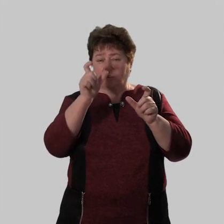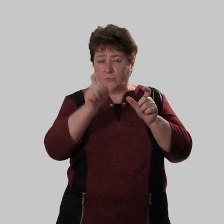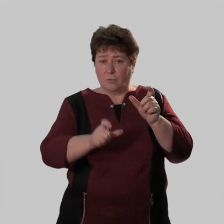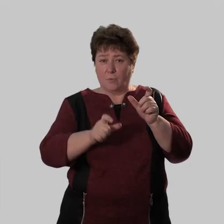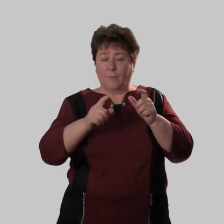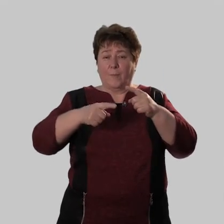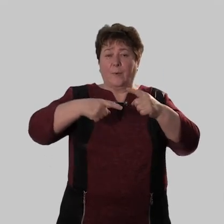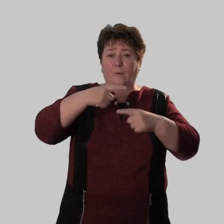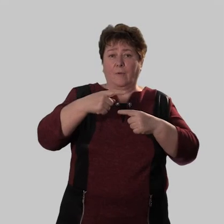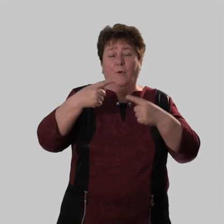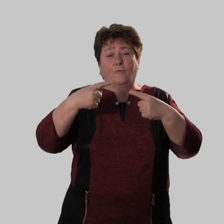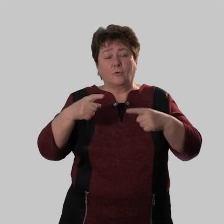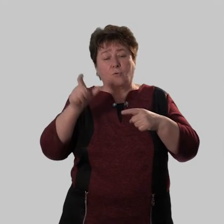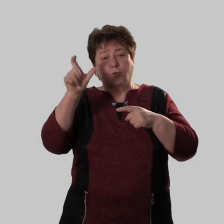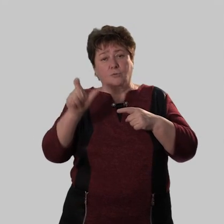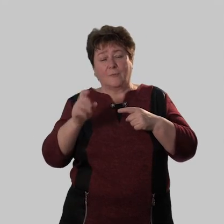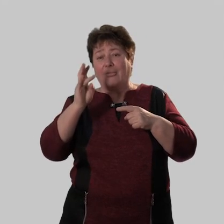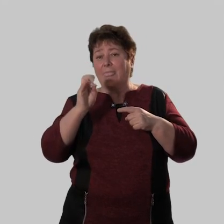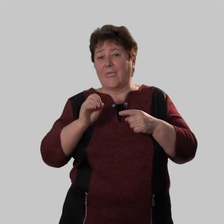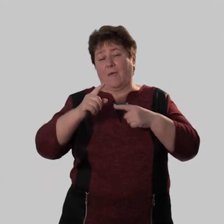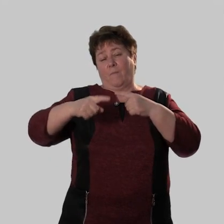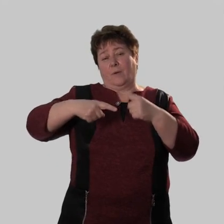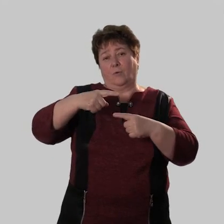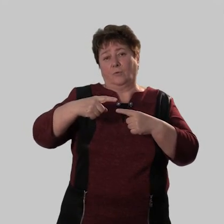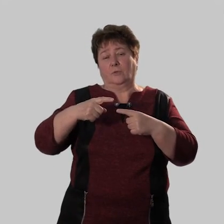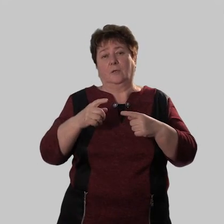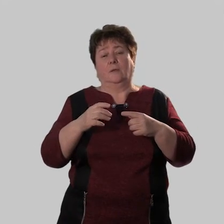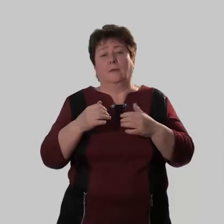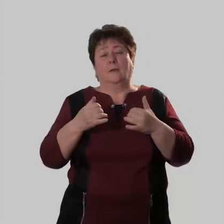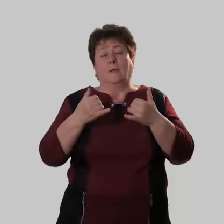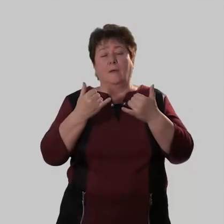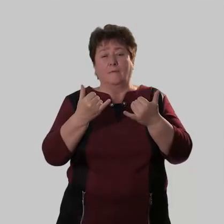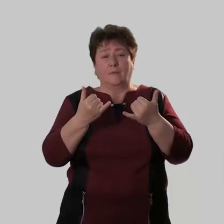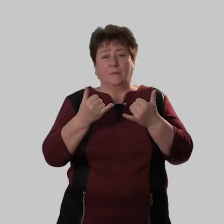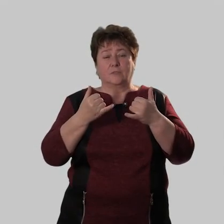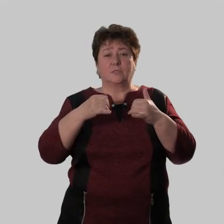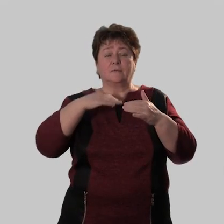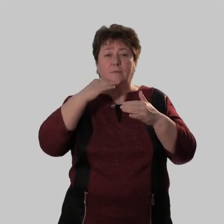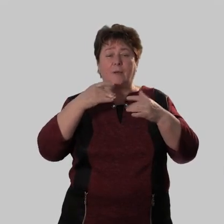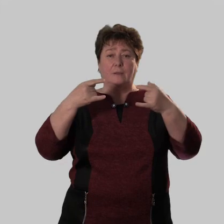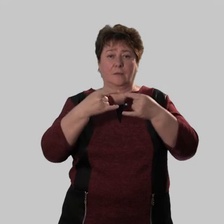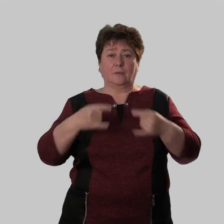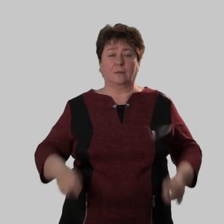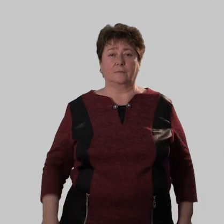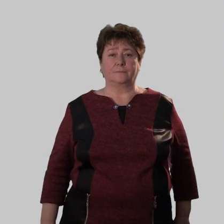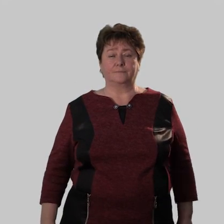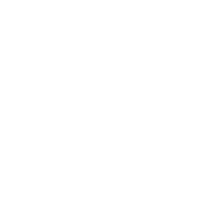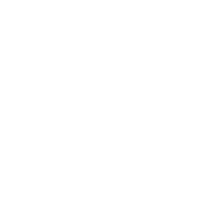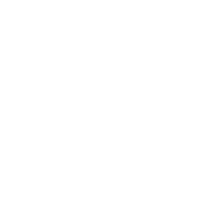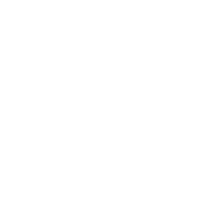столбик переходные, а в другой столбик непереходные. Итак, внимание на экран.